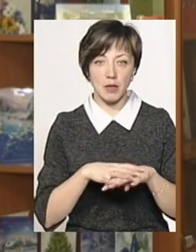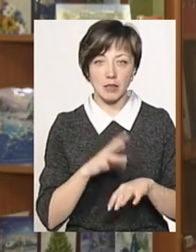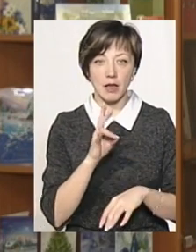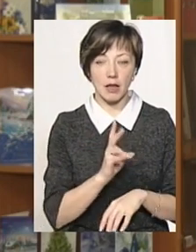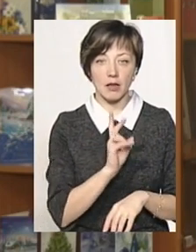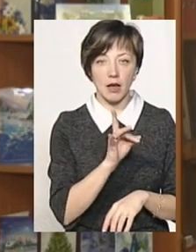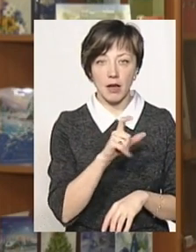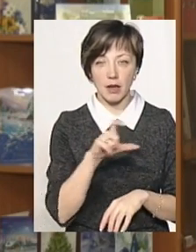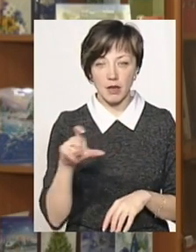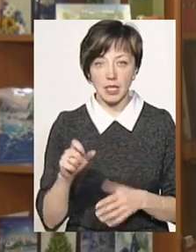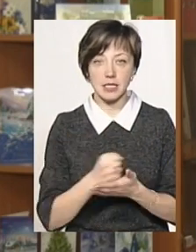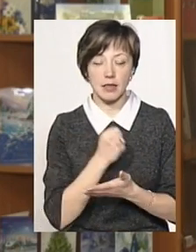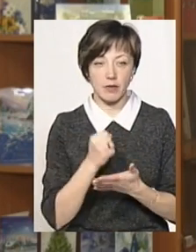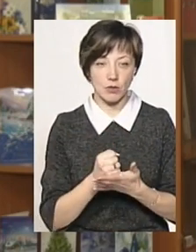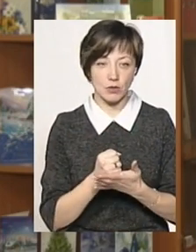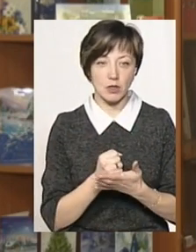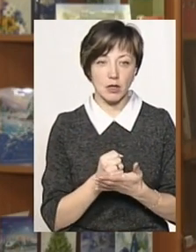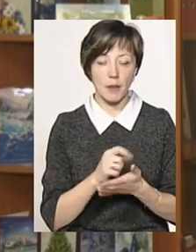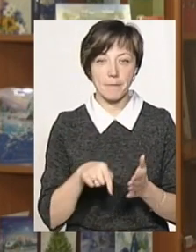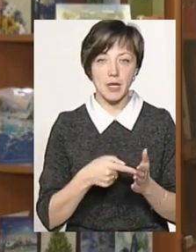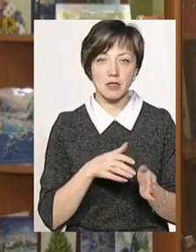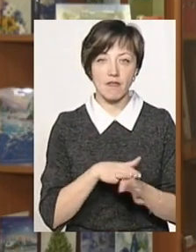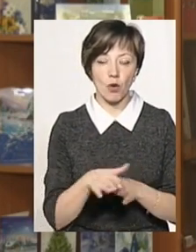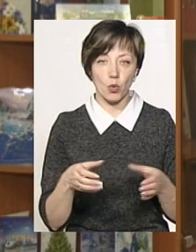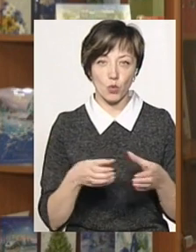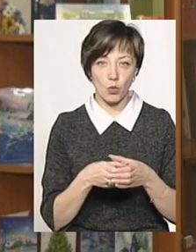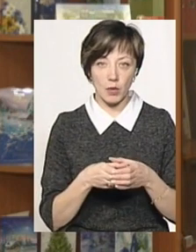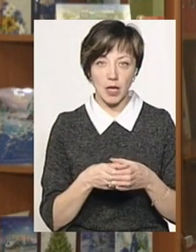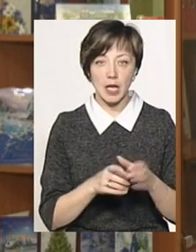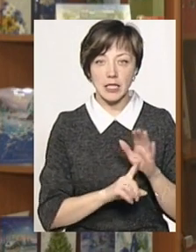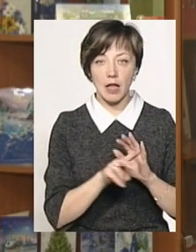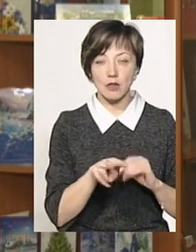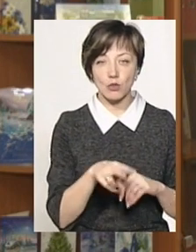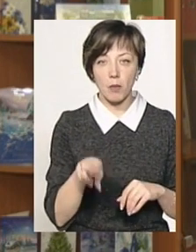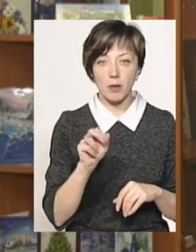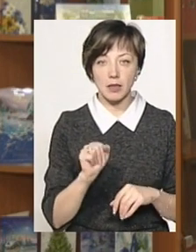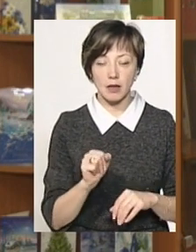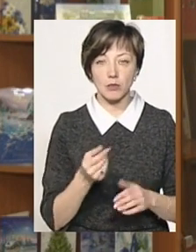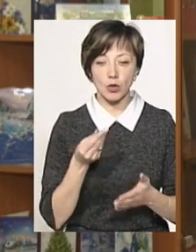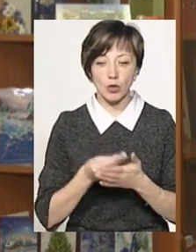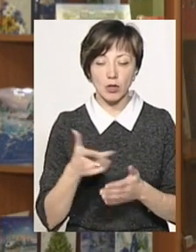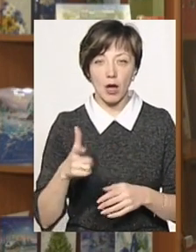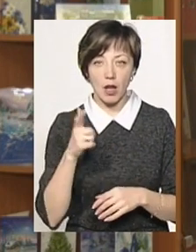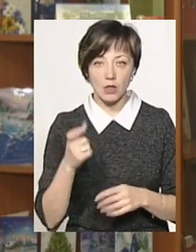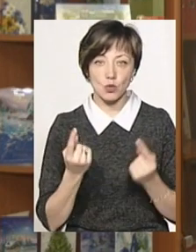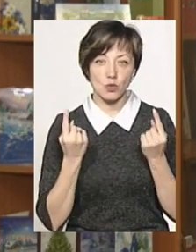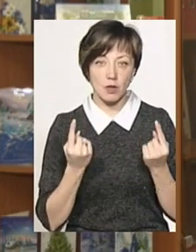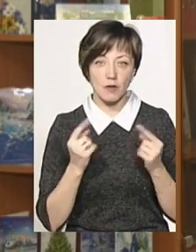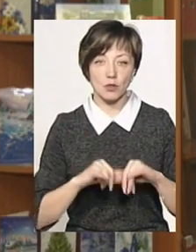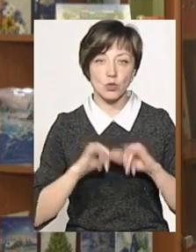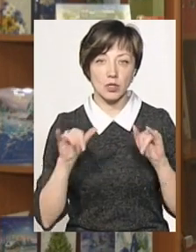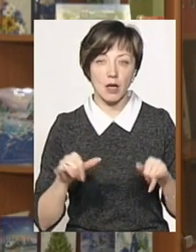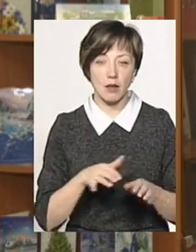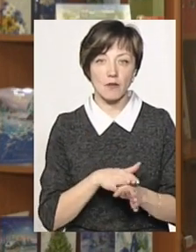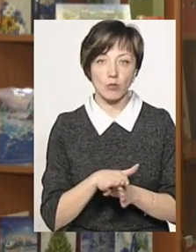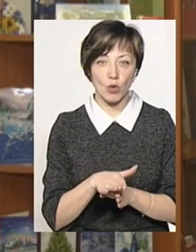і затверджується на міськвиконкомі. З листопада місяця була піднята ціна на газ і досить суттєве зростання